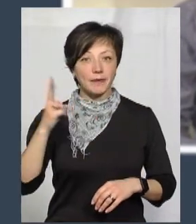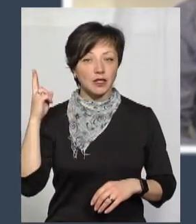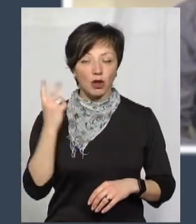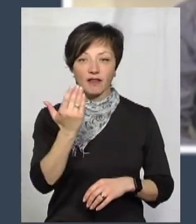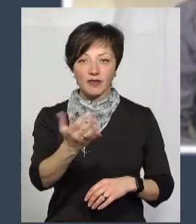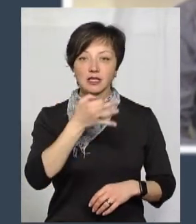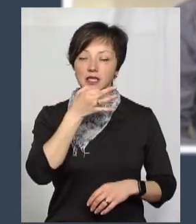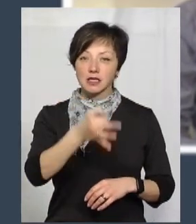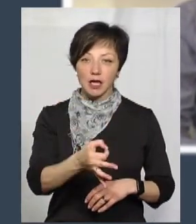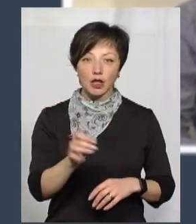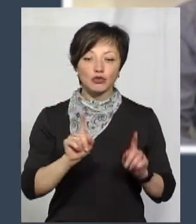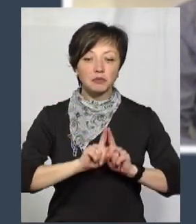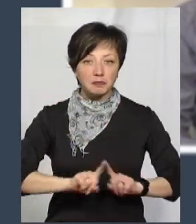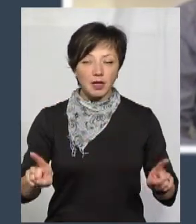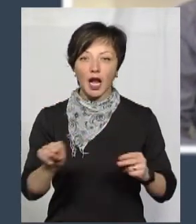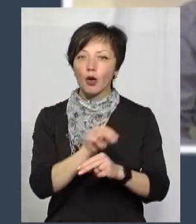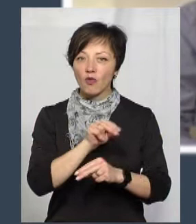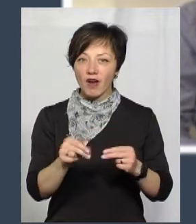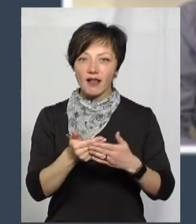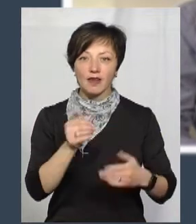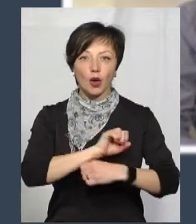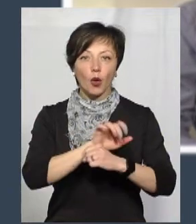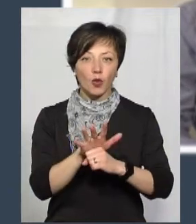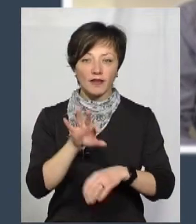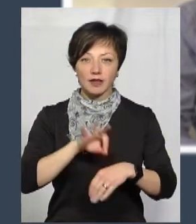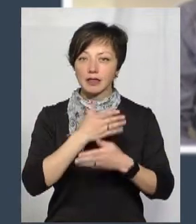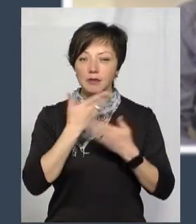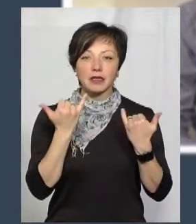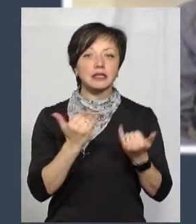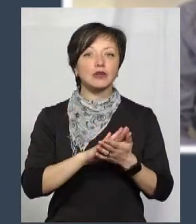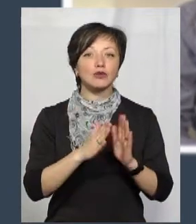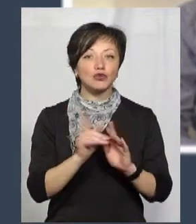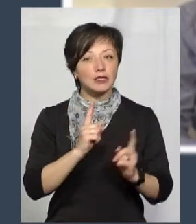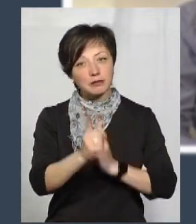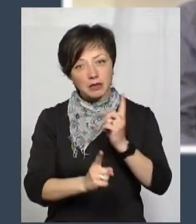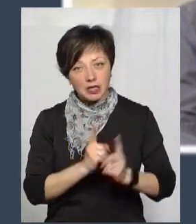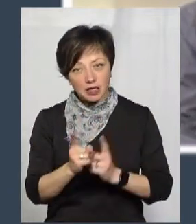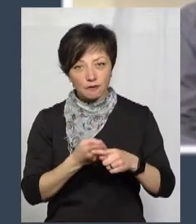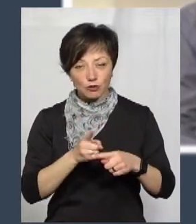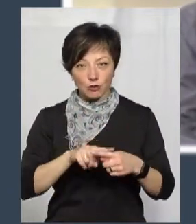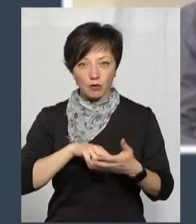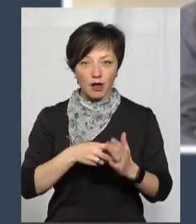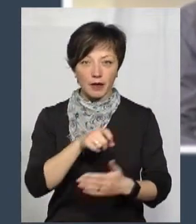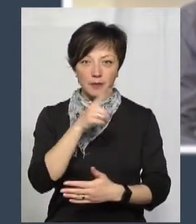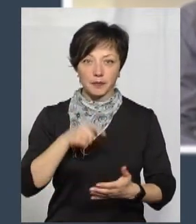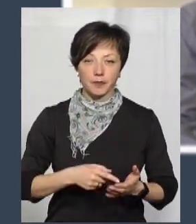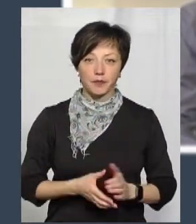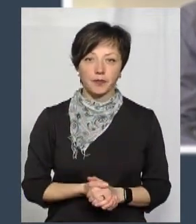тому, ви казали, що специфічного лікування від коронавірусу немає. Станом на сьогодні, чи щось змінилося в цьому плані?